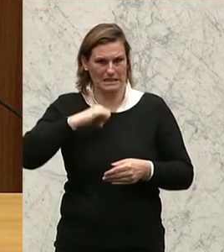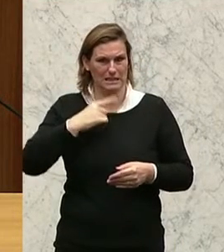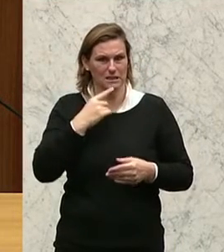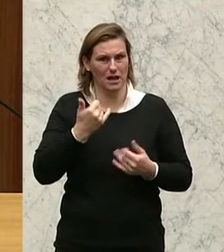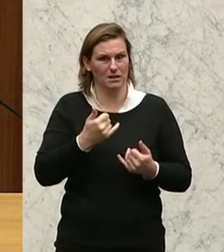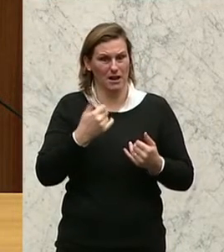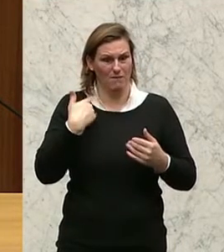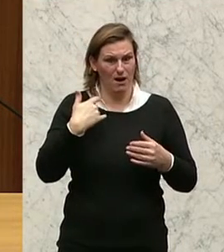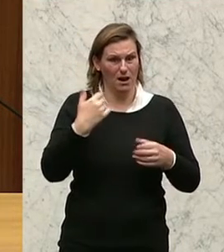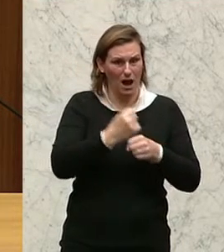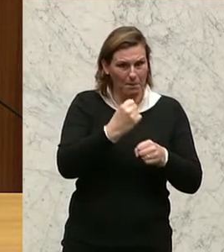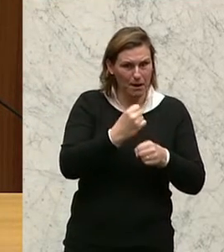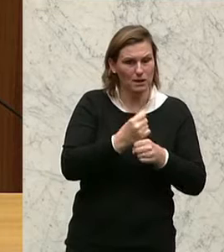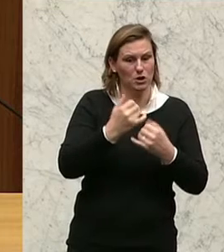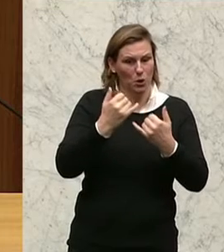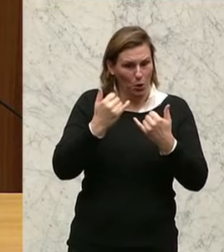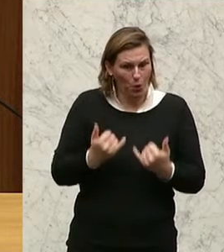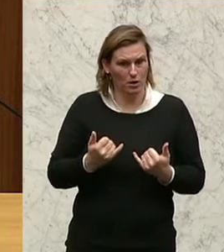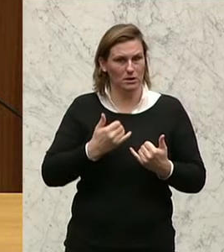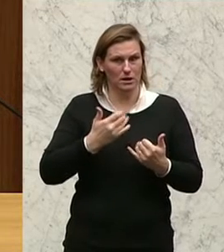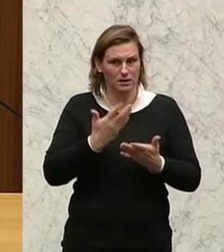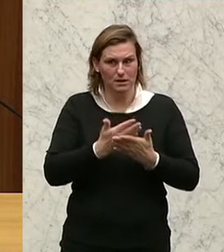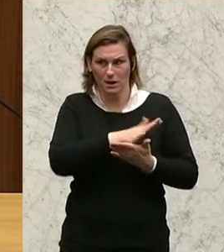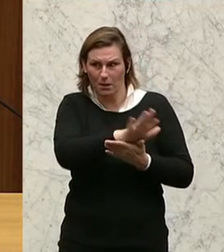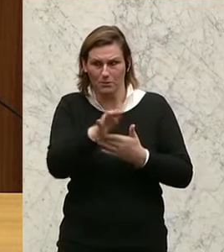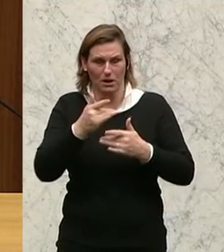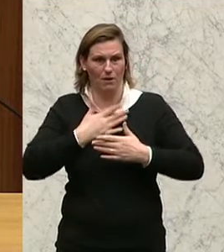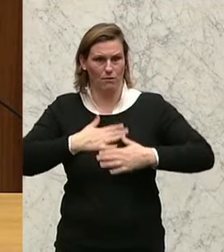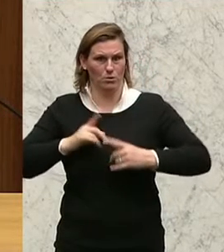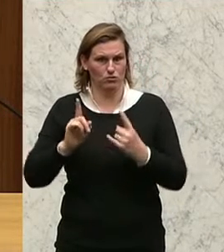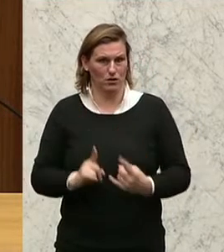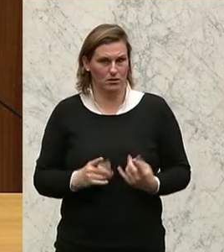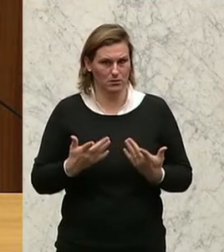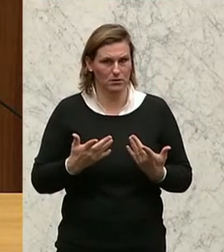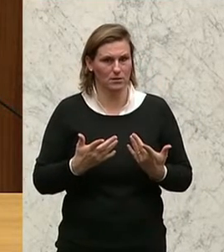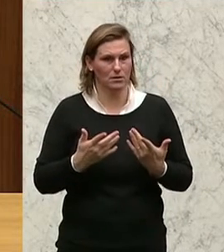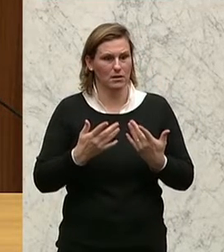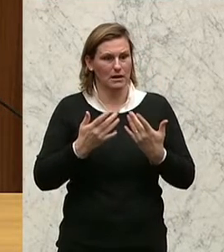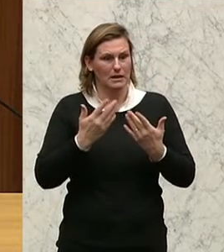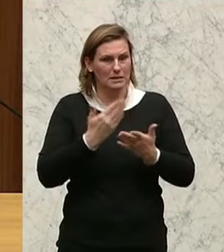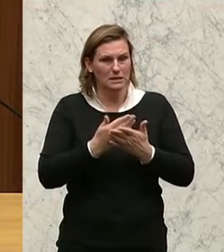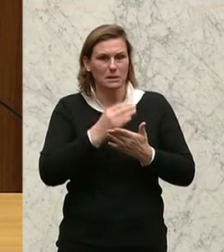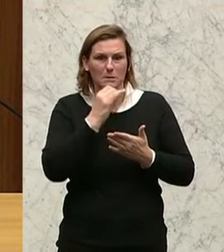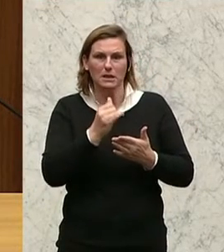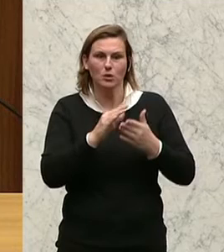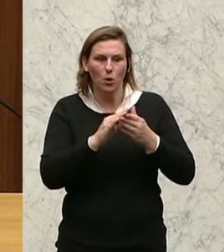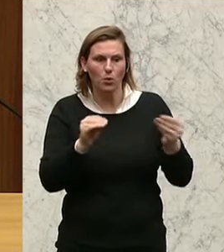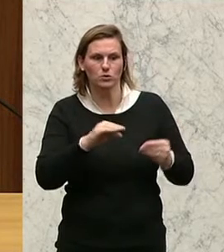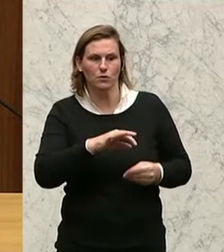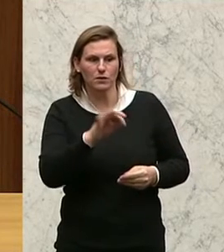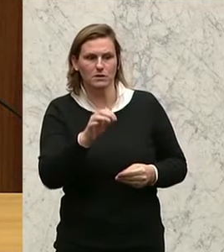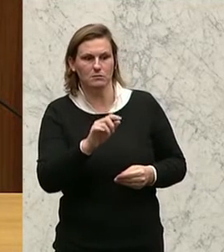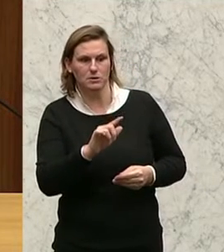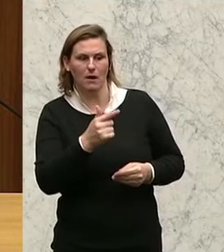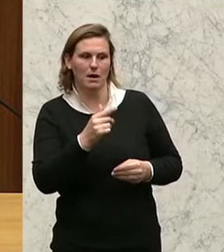heute eigentlich erst ermöglicht haben. Und da ist es notwendig, dass wir tatsächlich nicht die zweitbeste Lösung für Sie in